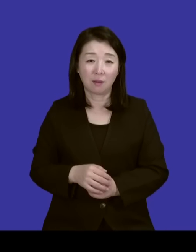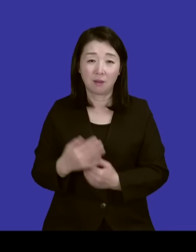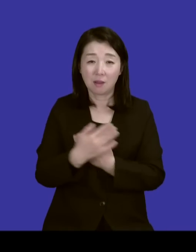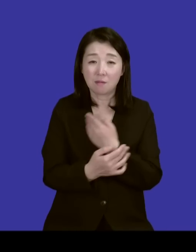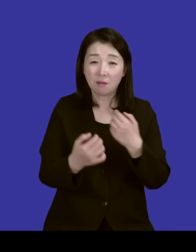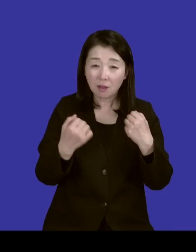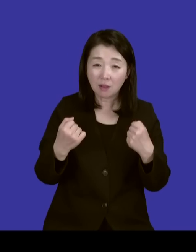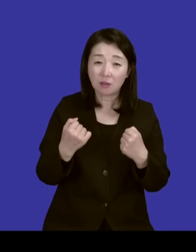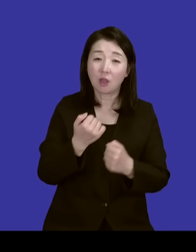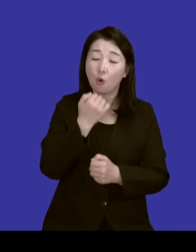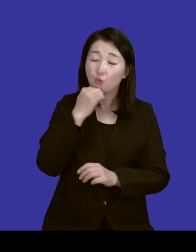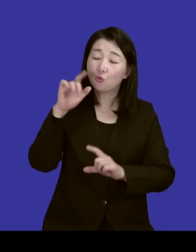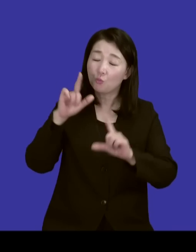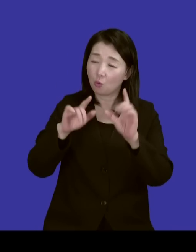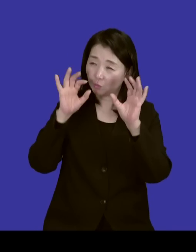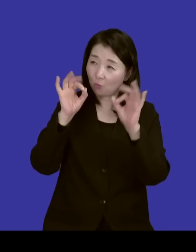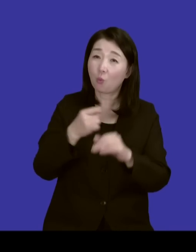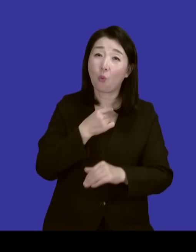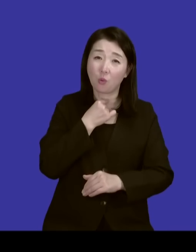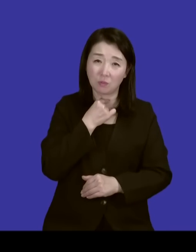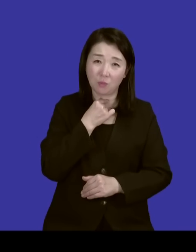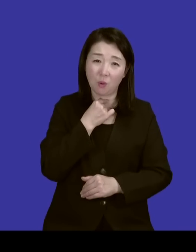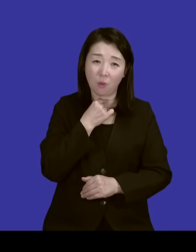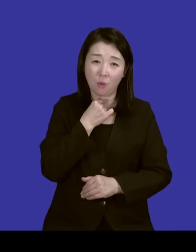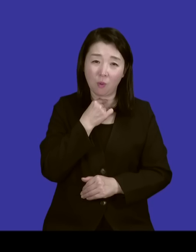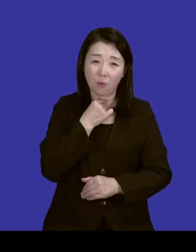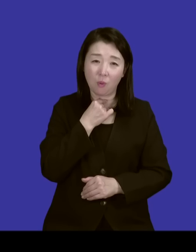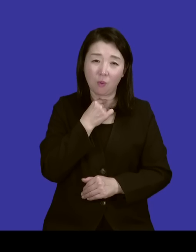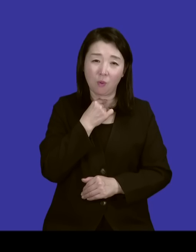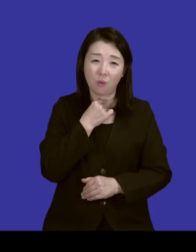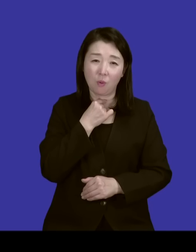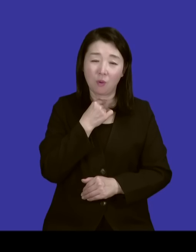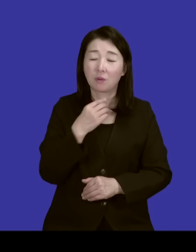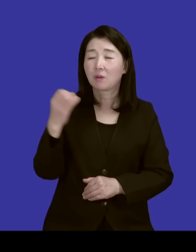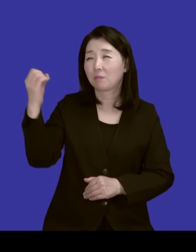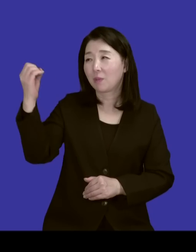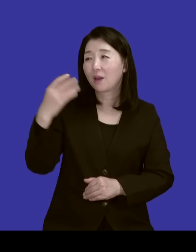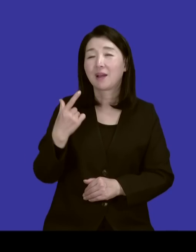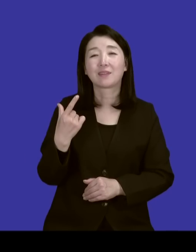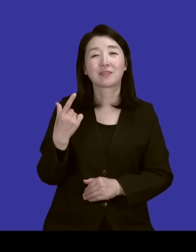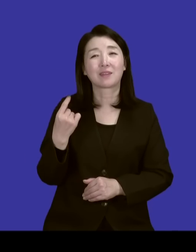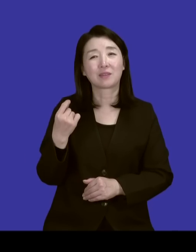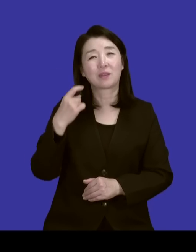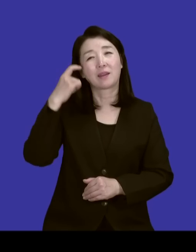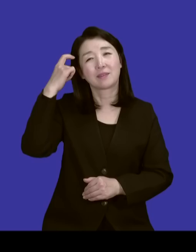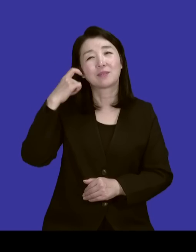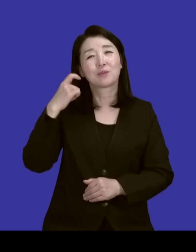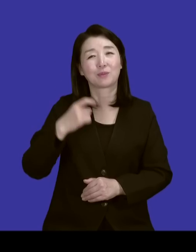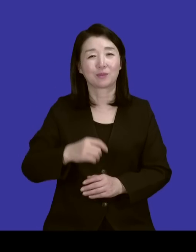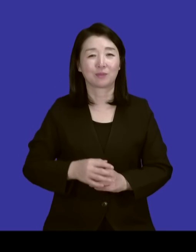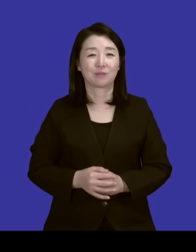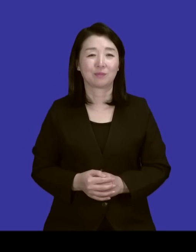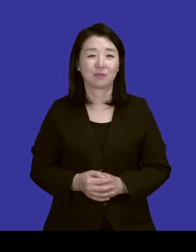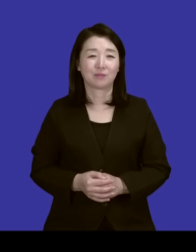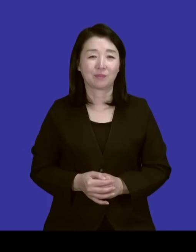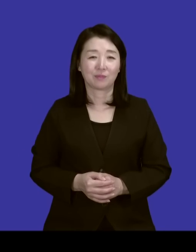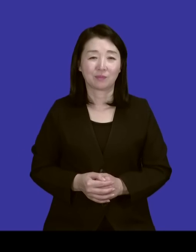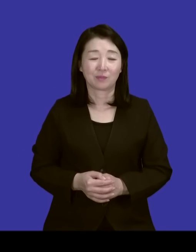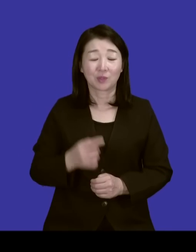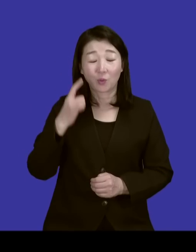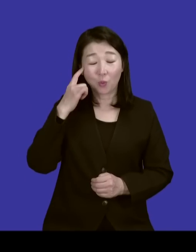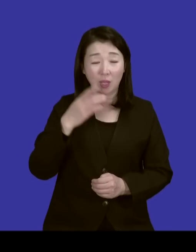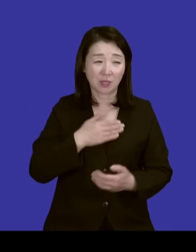건강하게 웃는 모습 보고 싶어. 그런 말씀을 하시는 것 같은 걸 제가 느끼게 했어요. 왜 나도